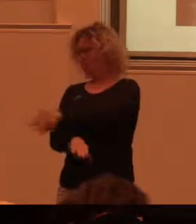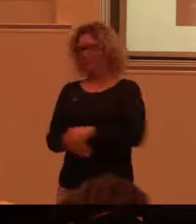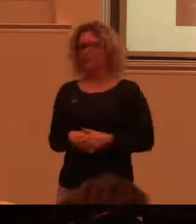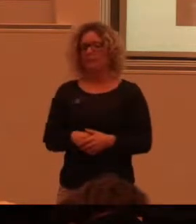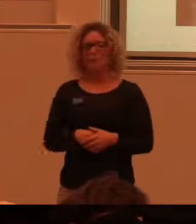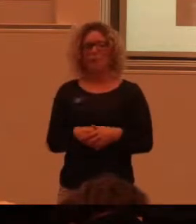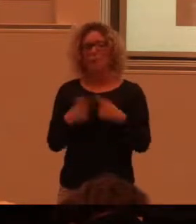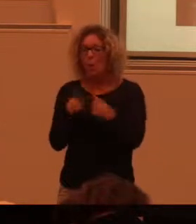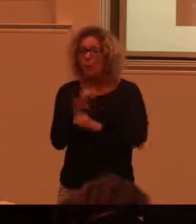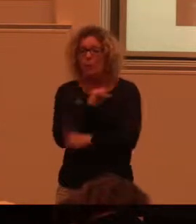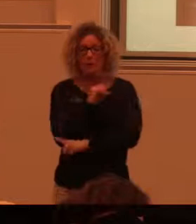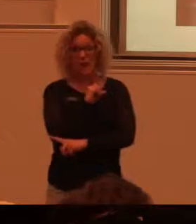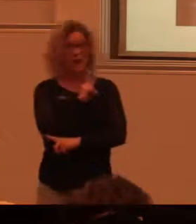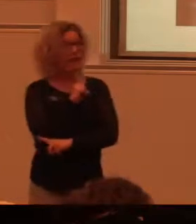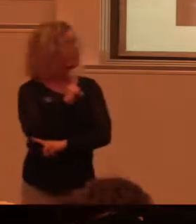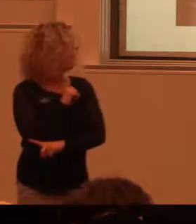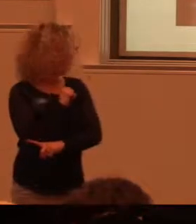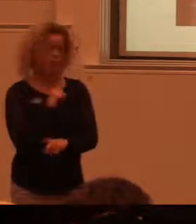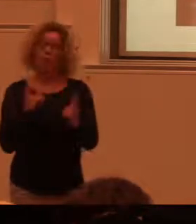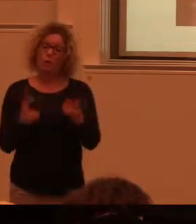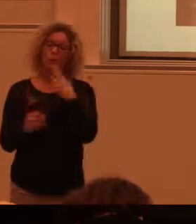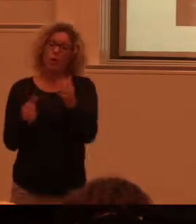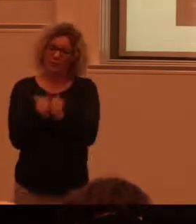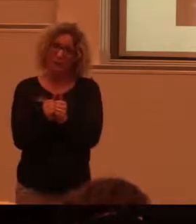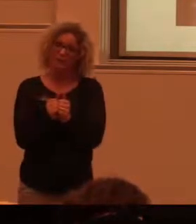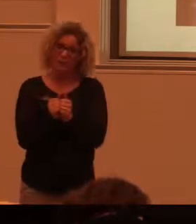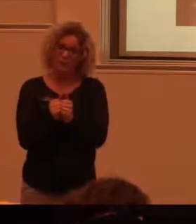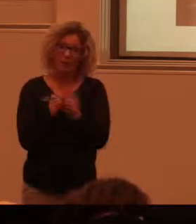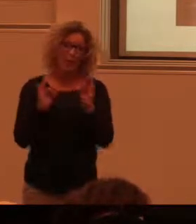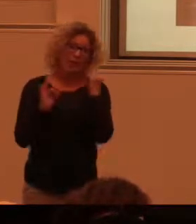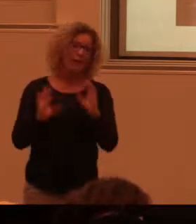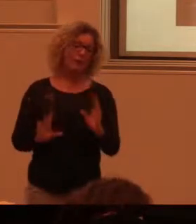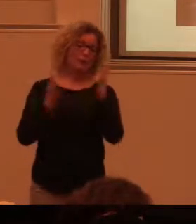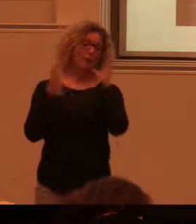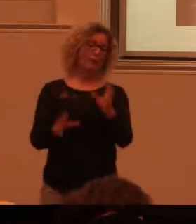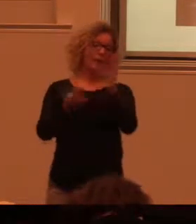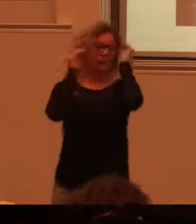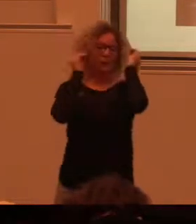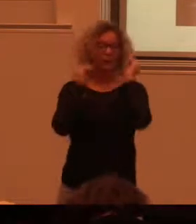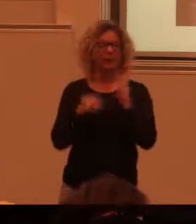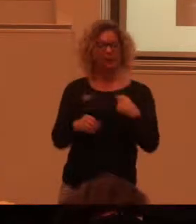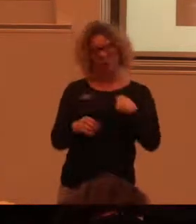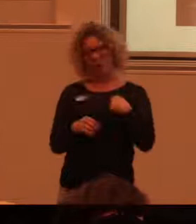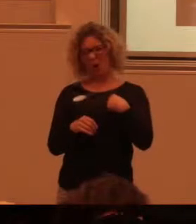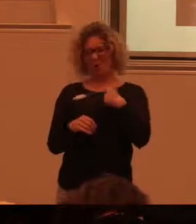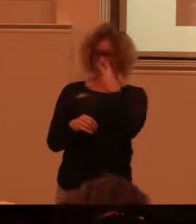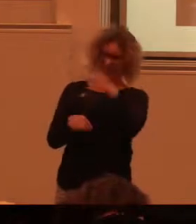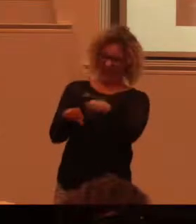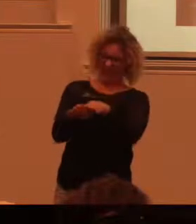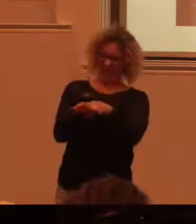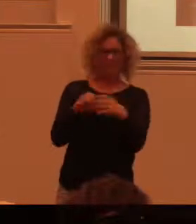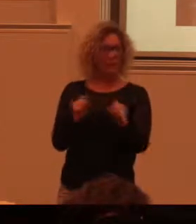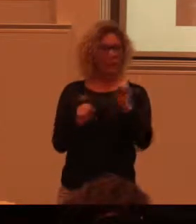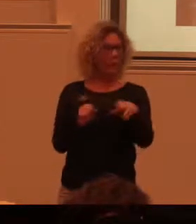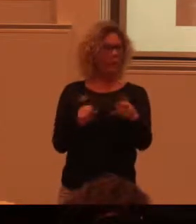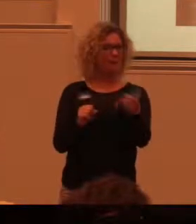Modeller är ytterligare ett sätt att verkligen uppleva. Jag menar att jag ser lite men de som